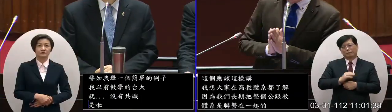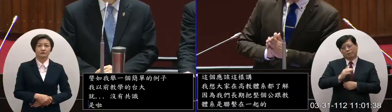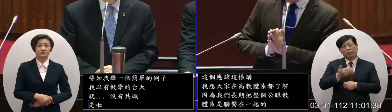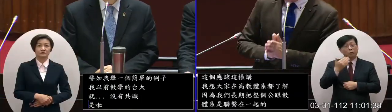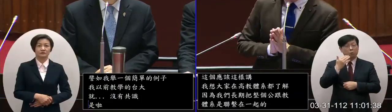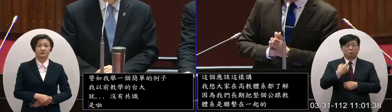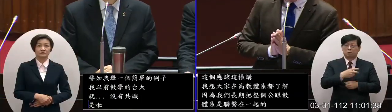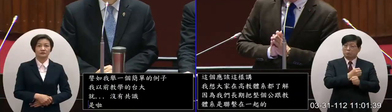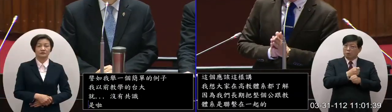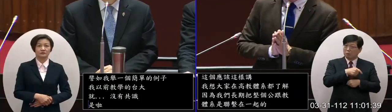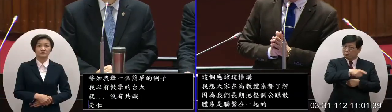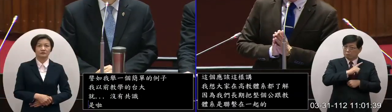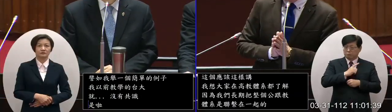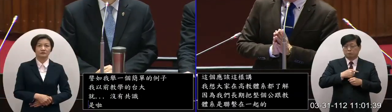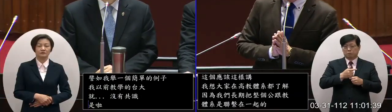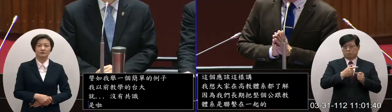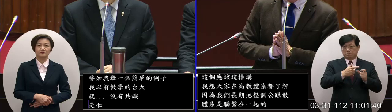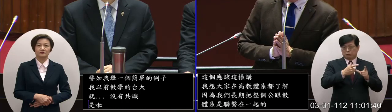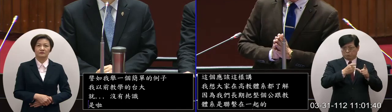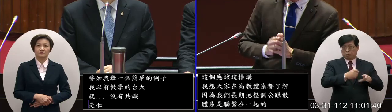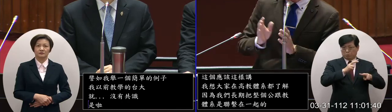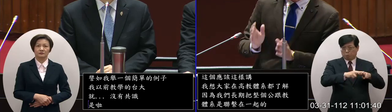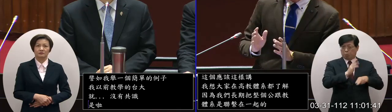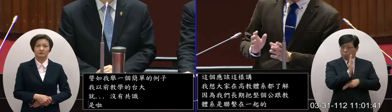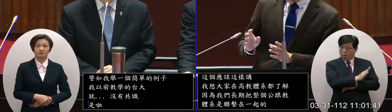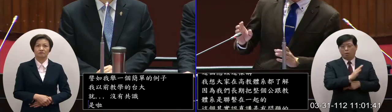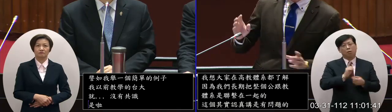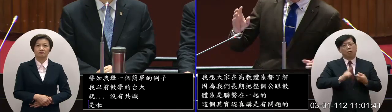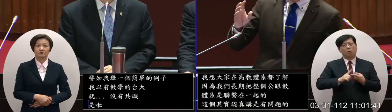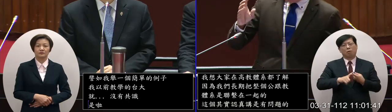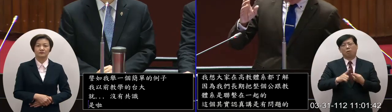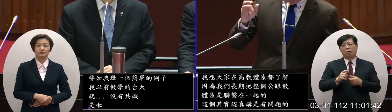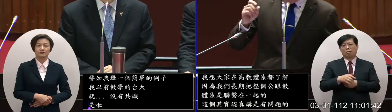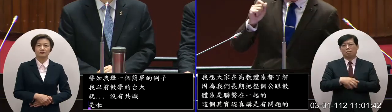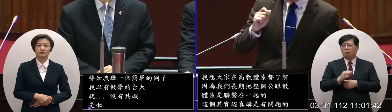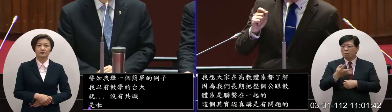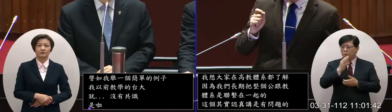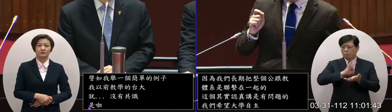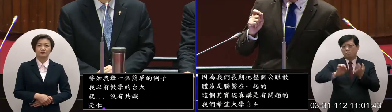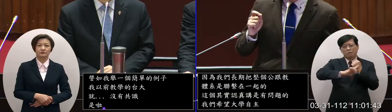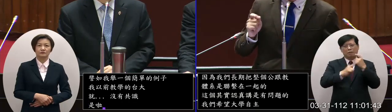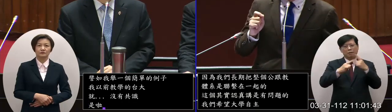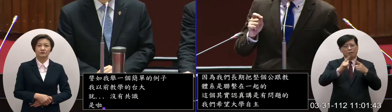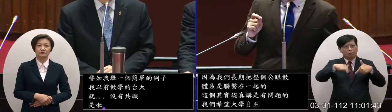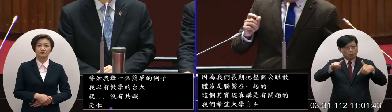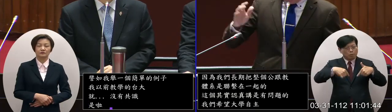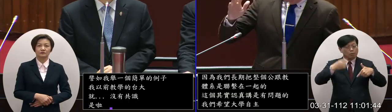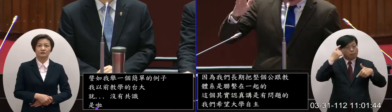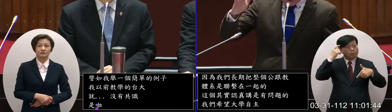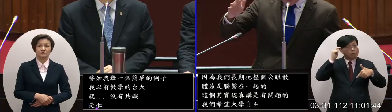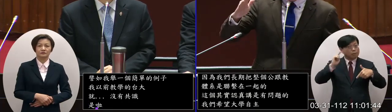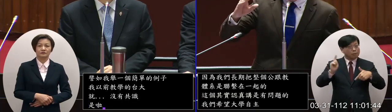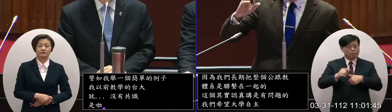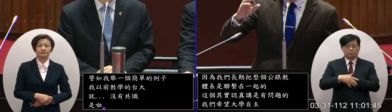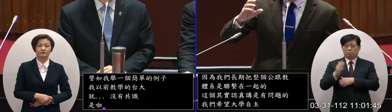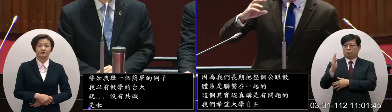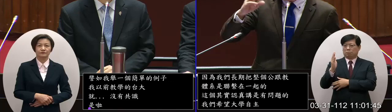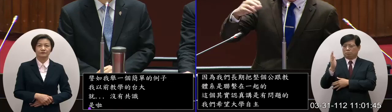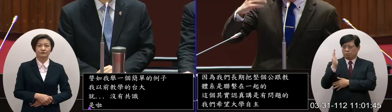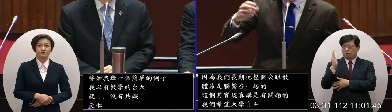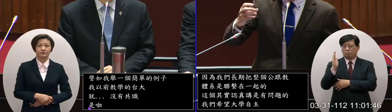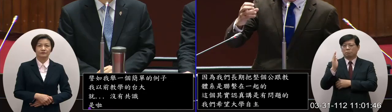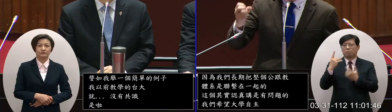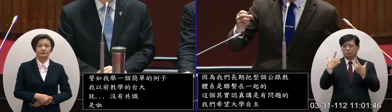當然我們也要注重他的公共性這些我們也承認了所以這是為什麼說我們用法人化的這個概念因為政府